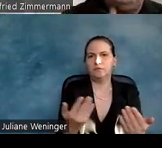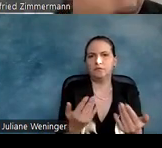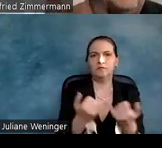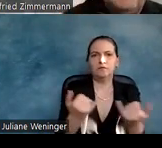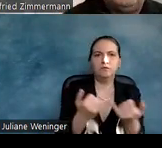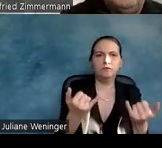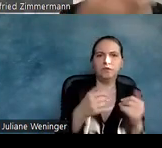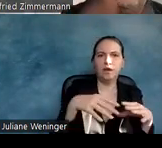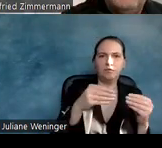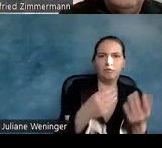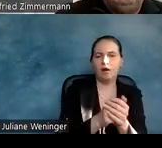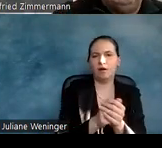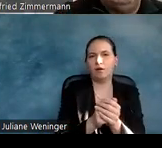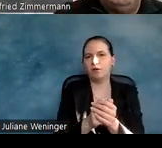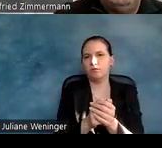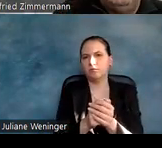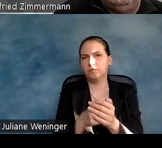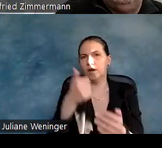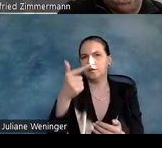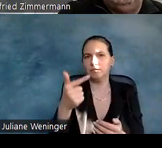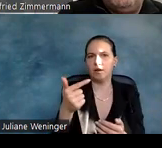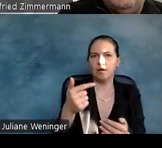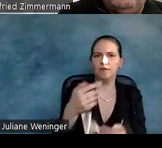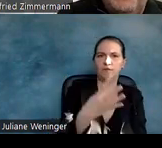oder springt man, lässt man aus, bei den